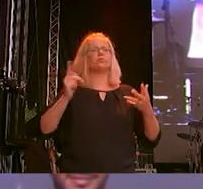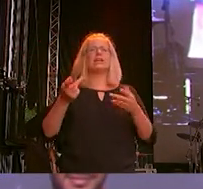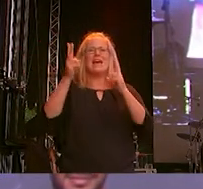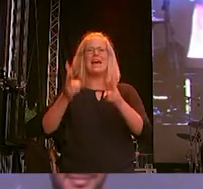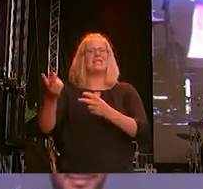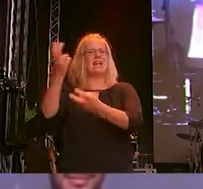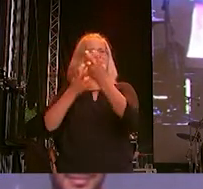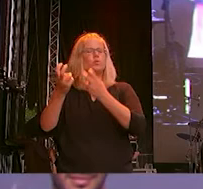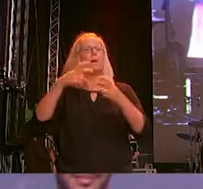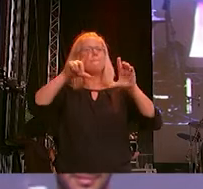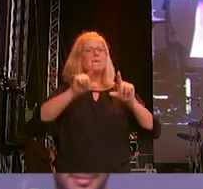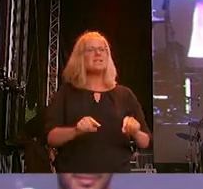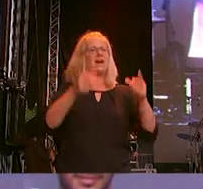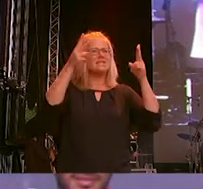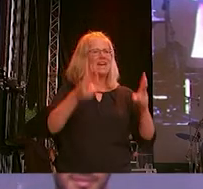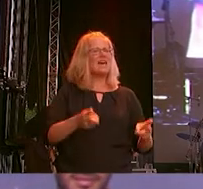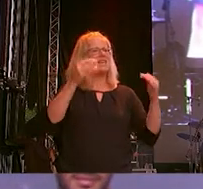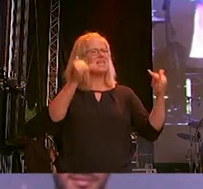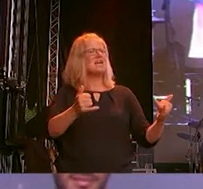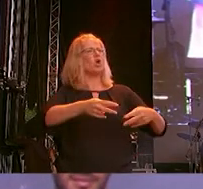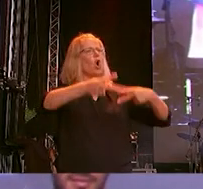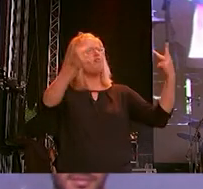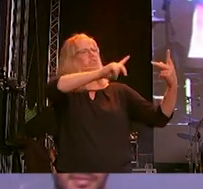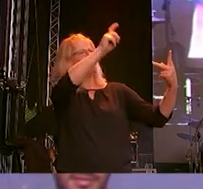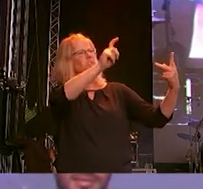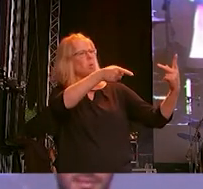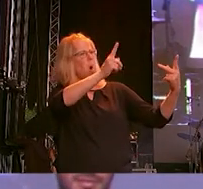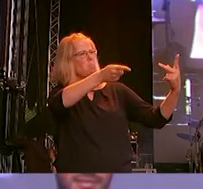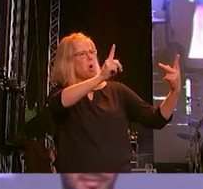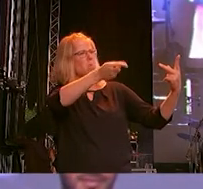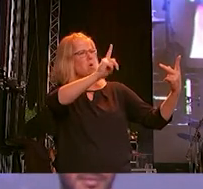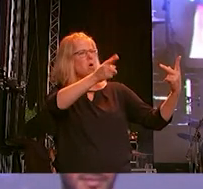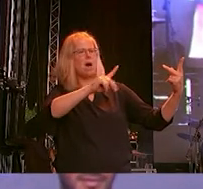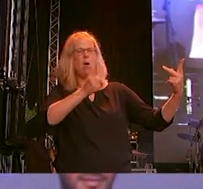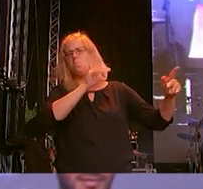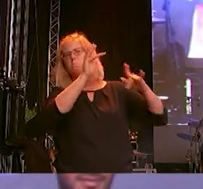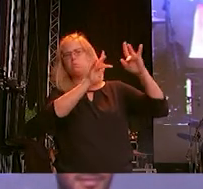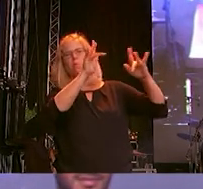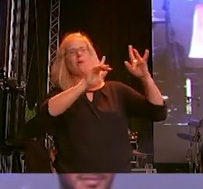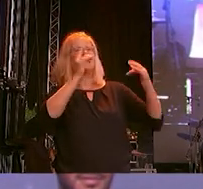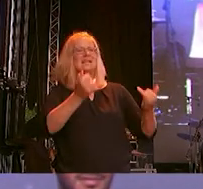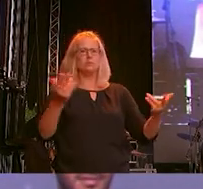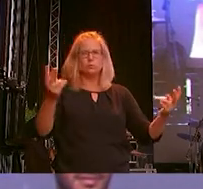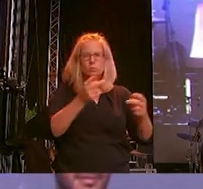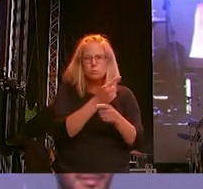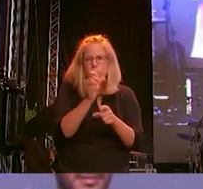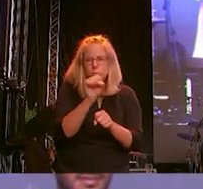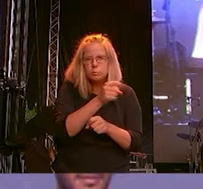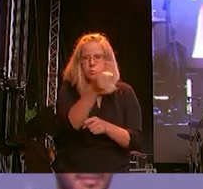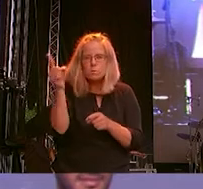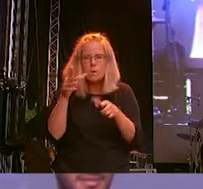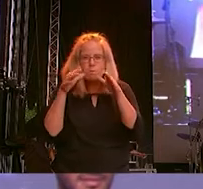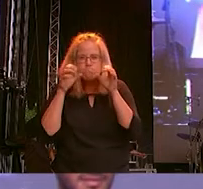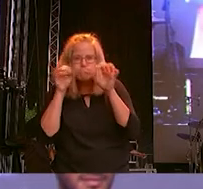Minderheitenrechte werden infrage gestellt und angegriffen. Angst wird geschürt, Asyl- und Sicherheitsgesetze werden verschärft.